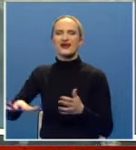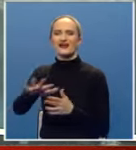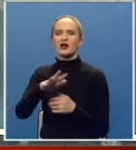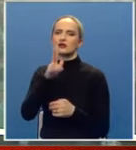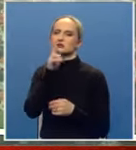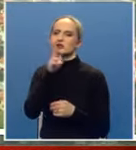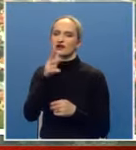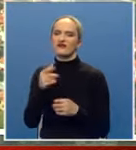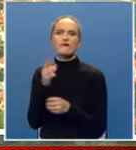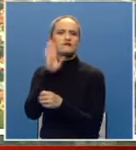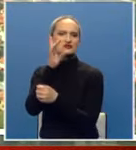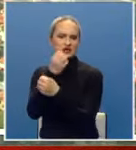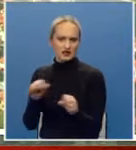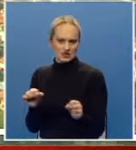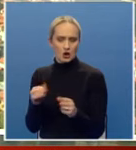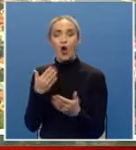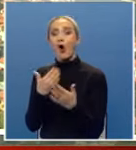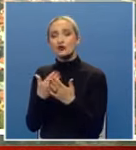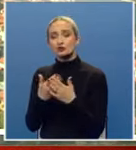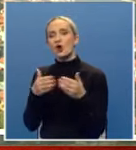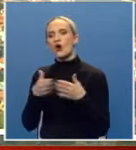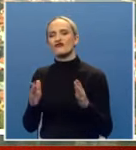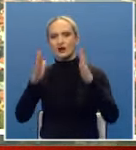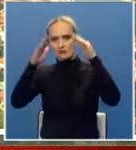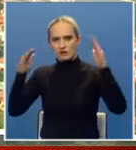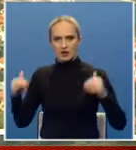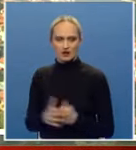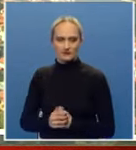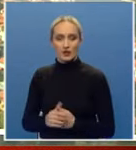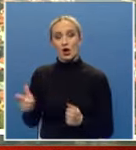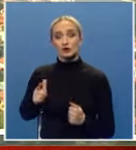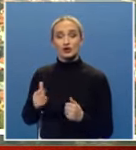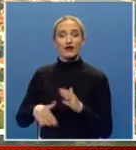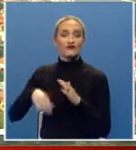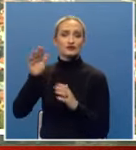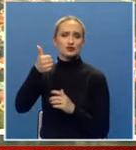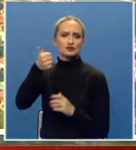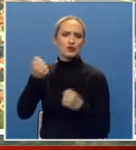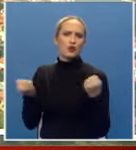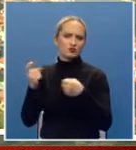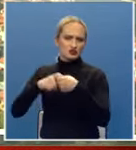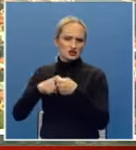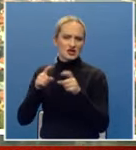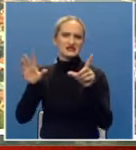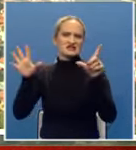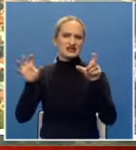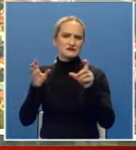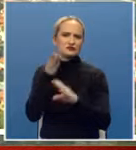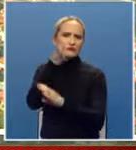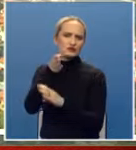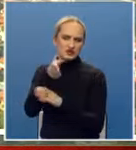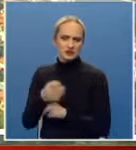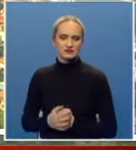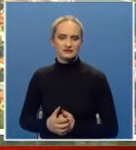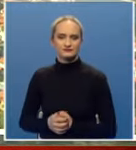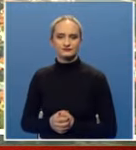inicijative i Bosna i Hercegovina, odnosno Otvoreni Balkan. Očekuje se više od stotinu učesnika i sedamstotina posjetilaca.